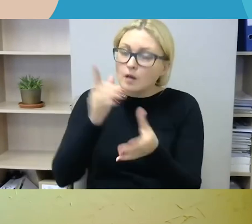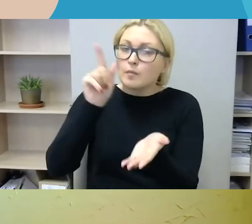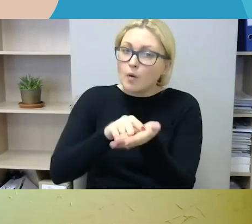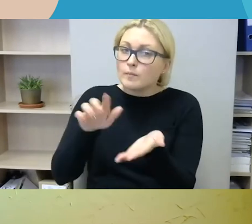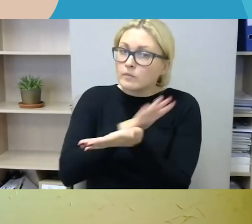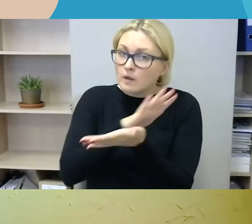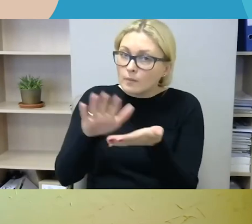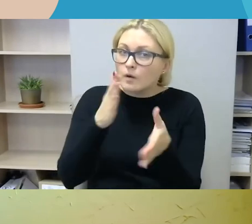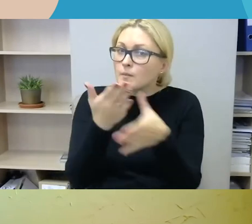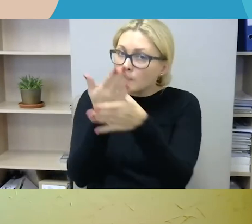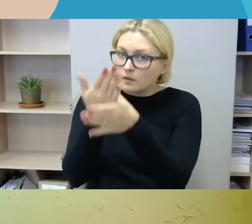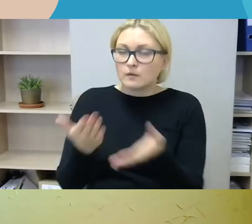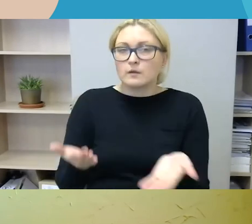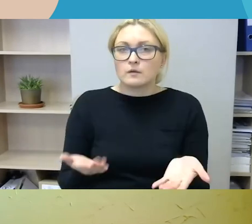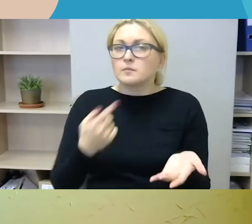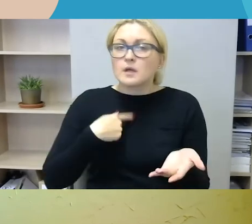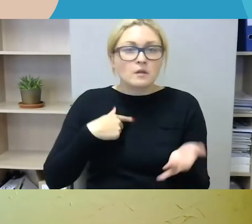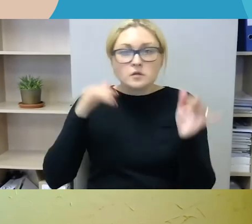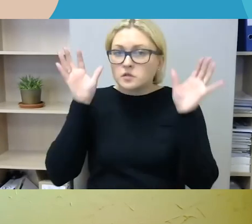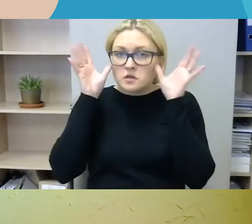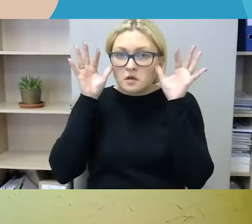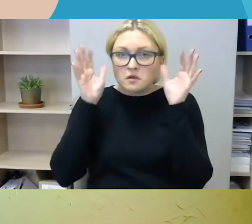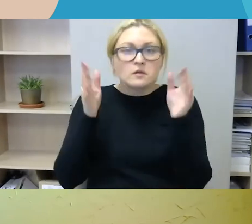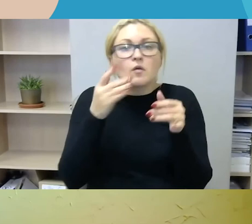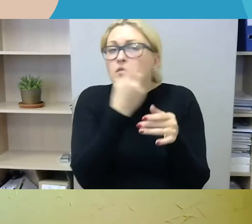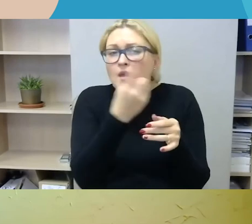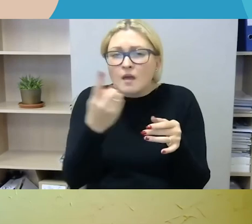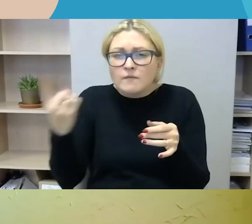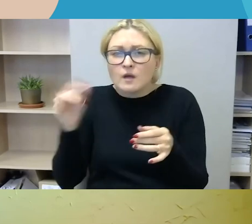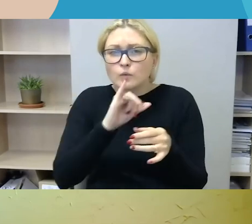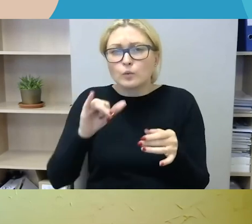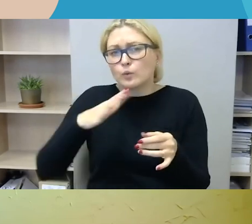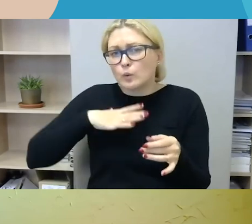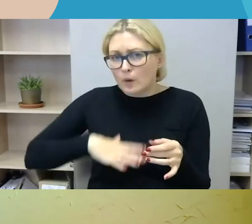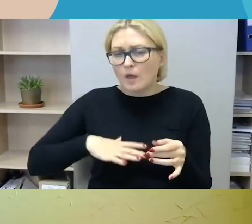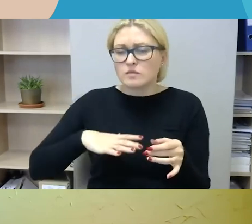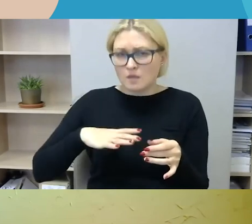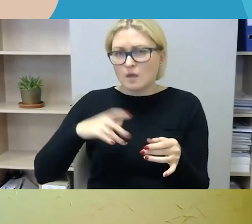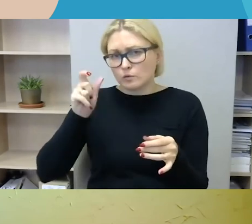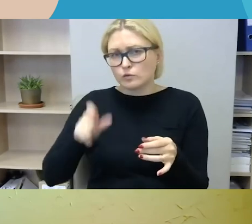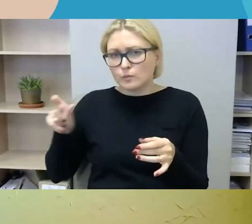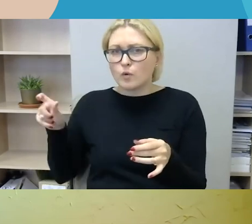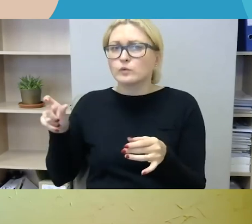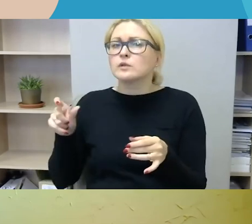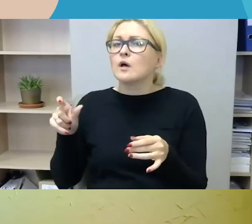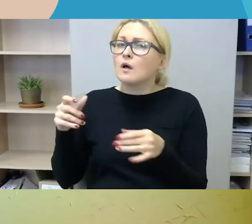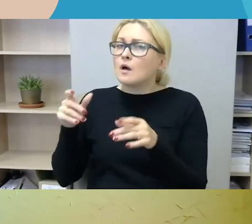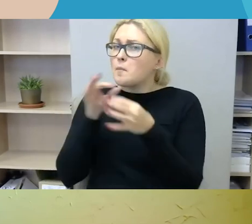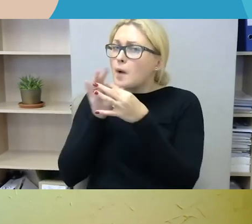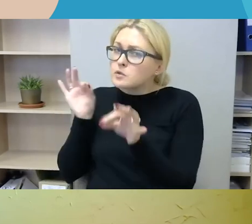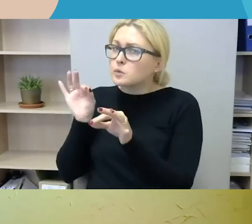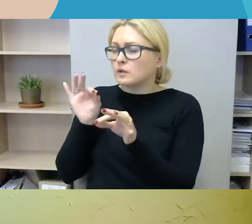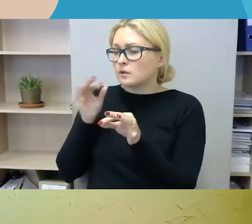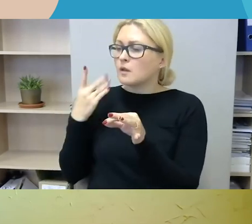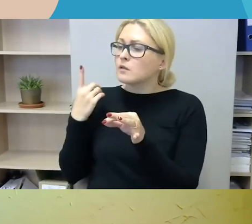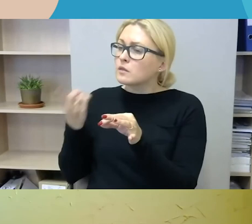pasakyti, kad aš nesugirdėjus nei iš vieno nukentėjusiojo asmens, kad jiems būtų pasivalita tokia pagalba baudžiamo proceso